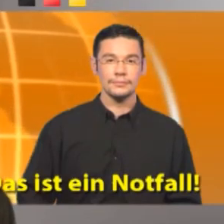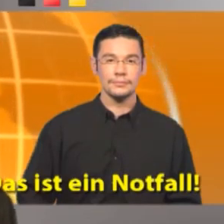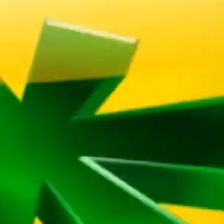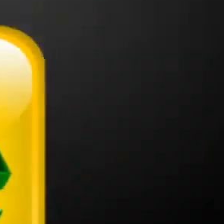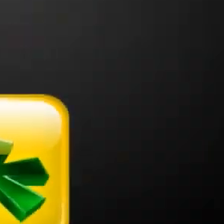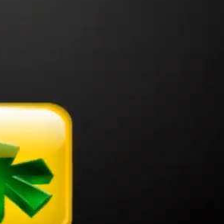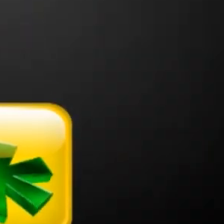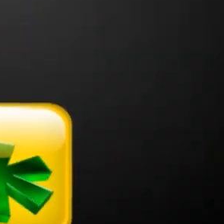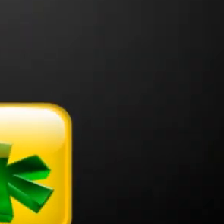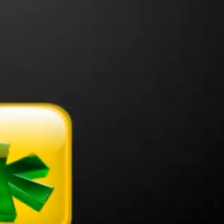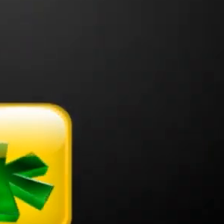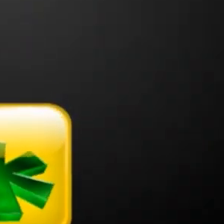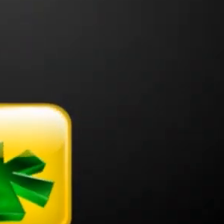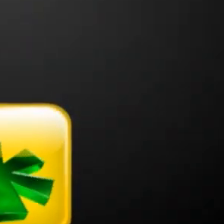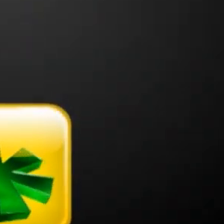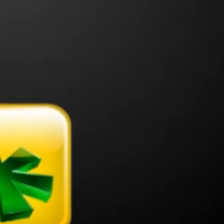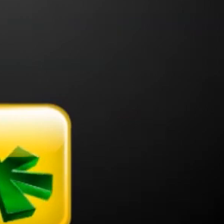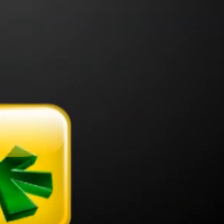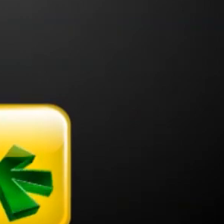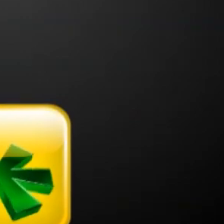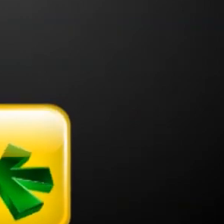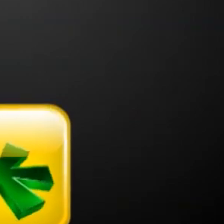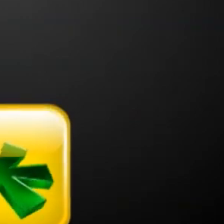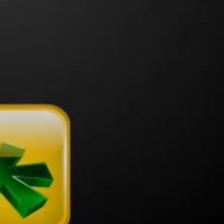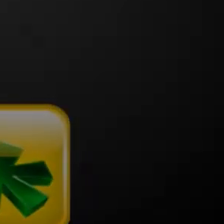una Ambulancia Ambulancia